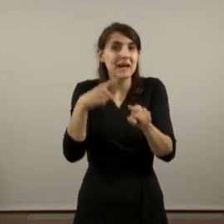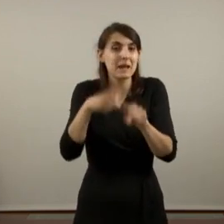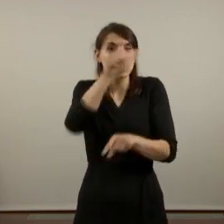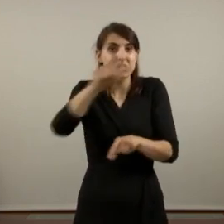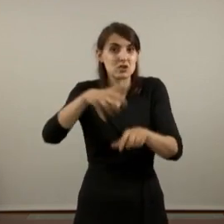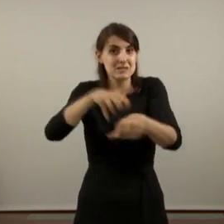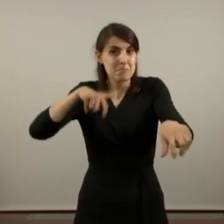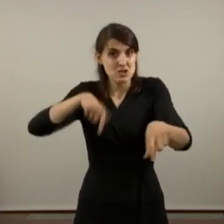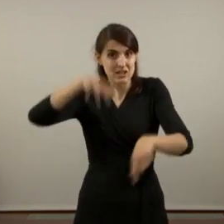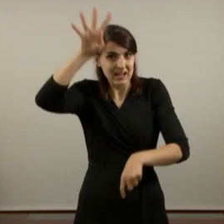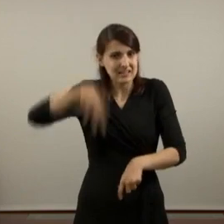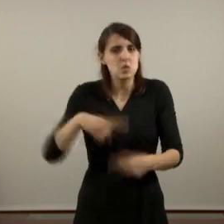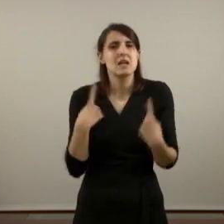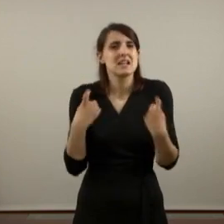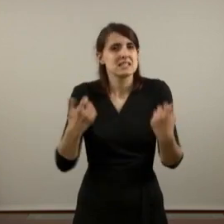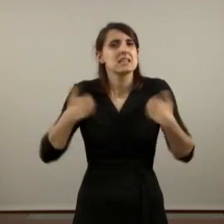Moltes gràcies.